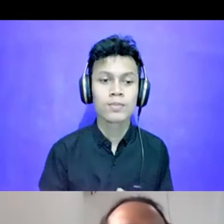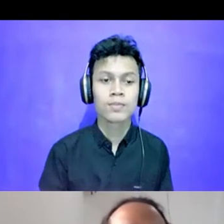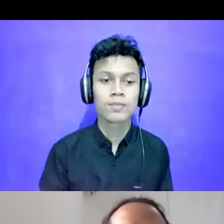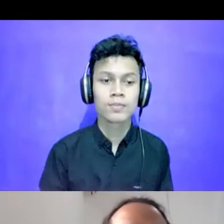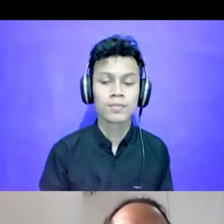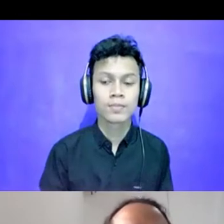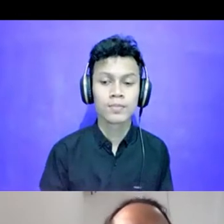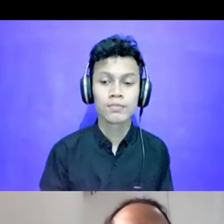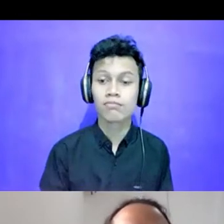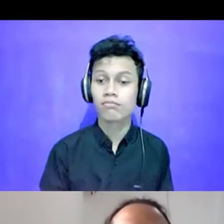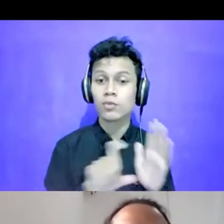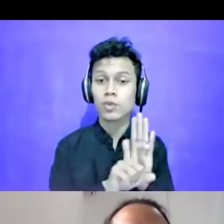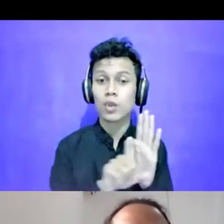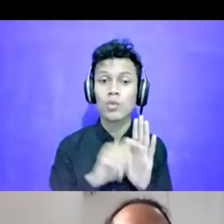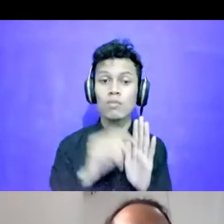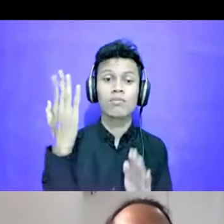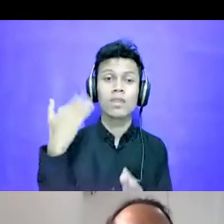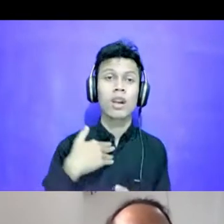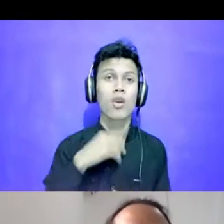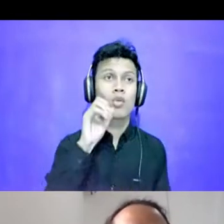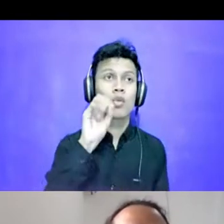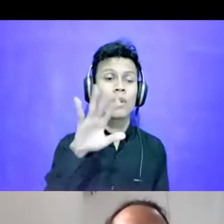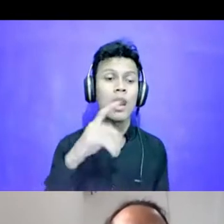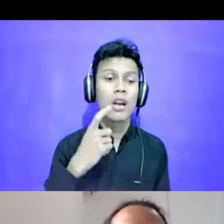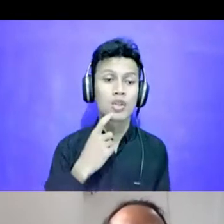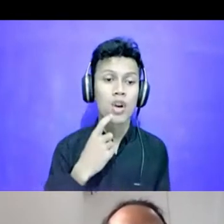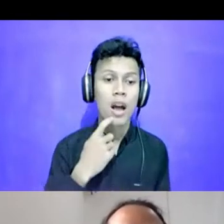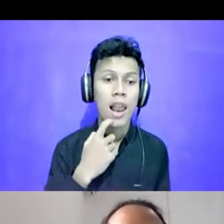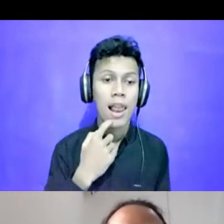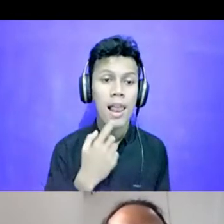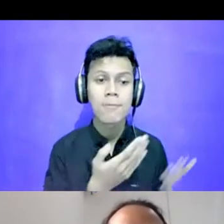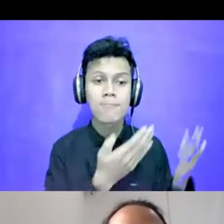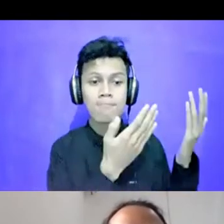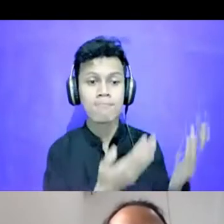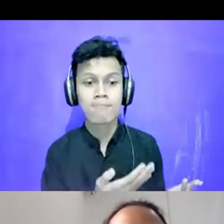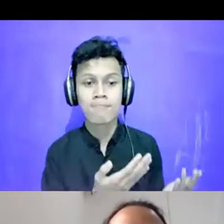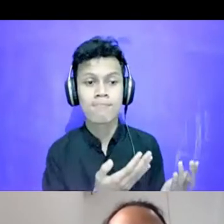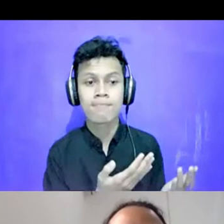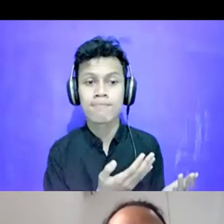Misalnya Tadi Aku Bilang Soal Ini Soal